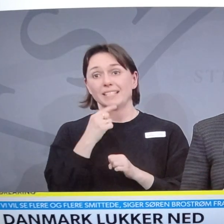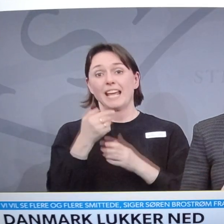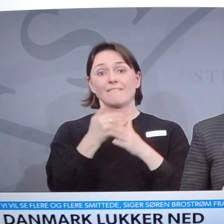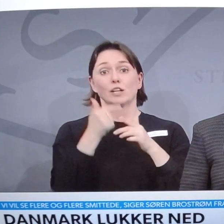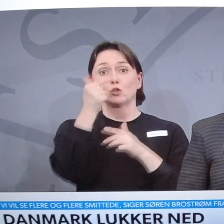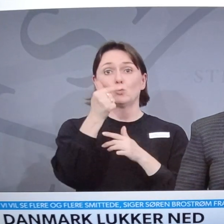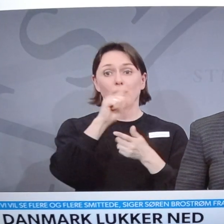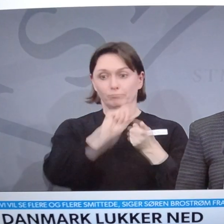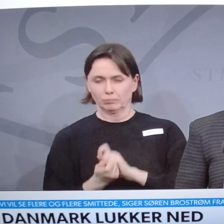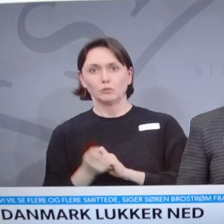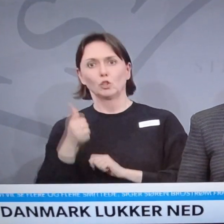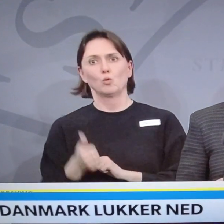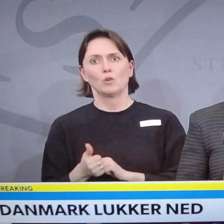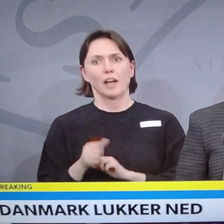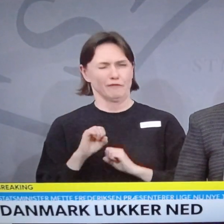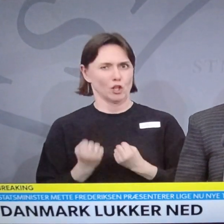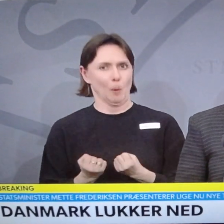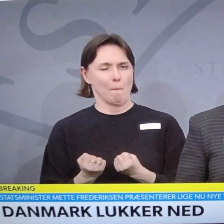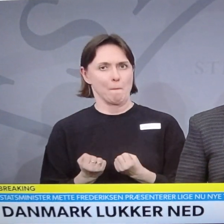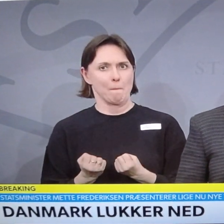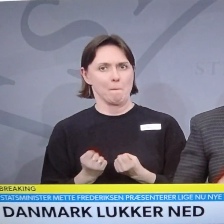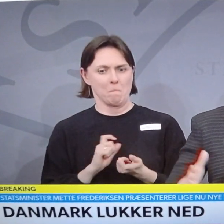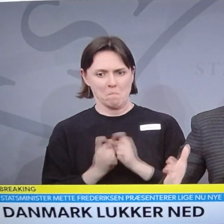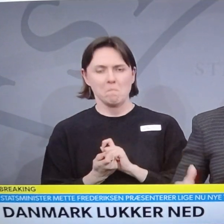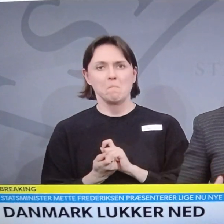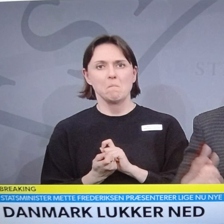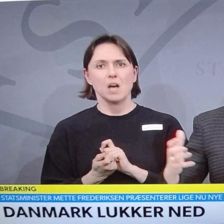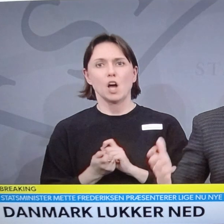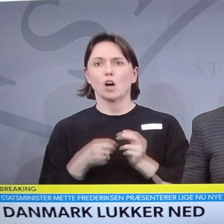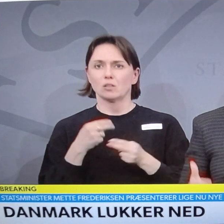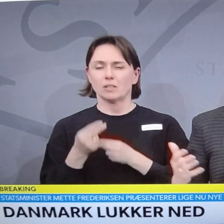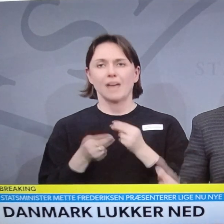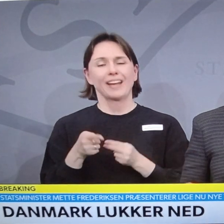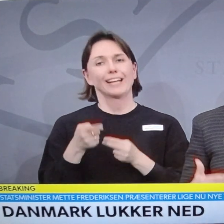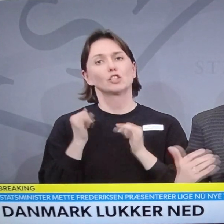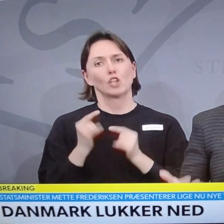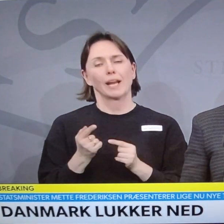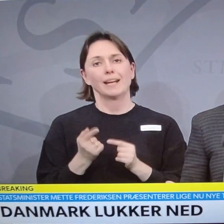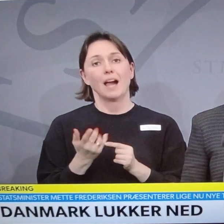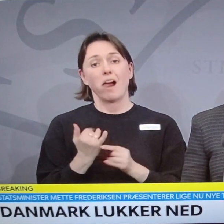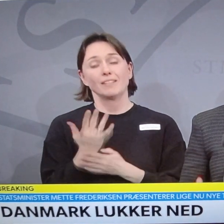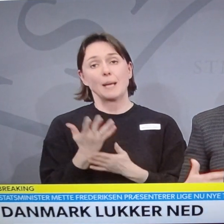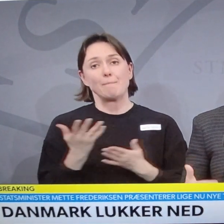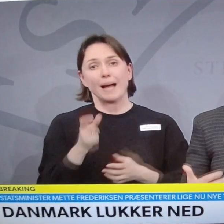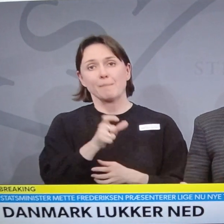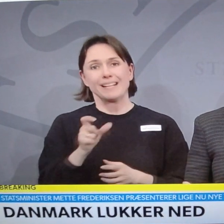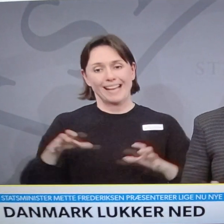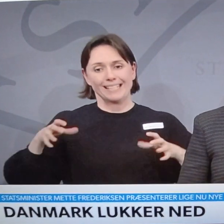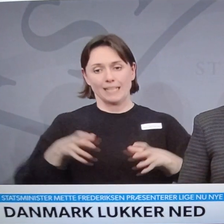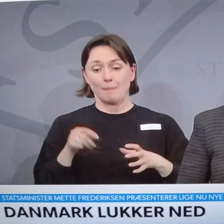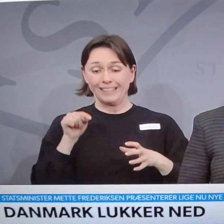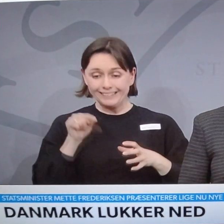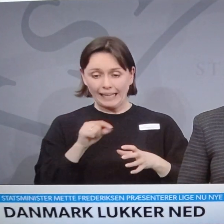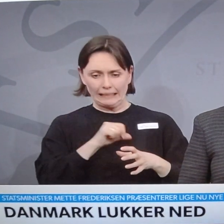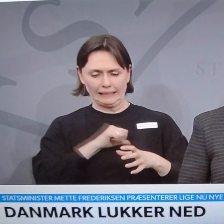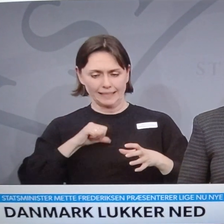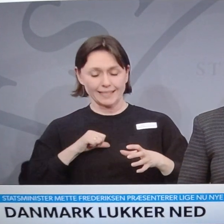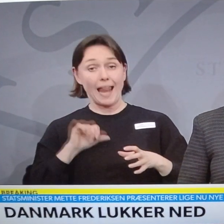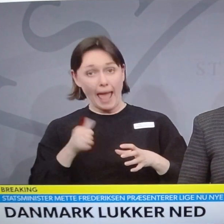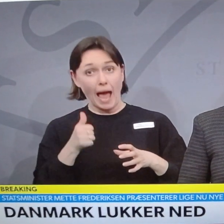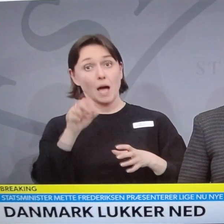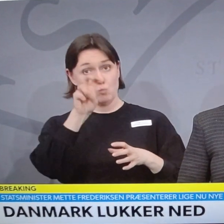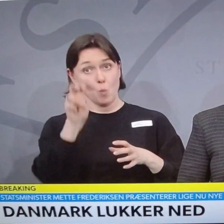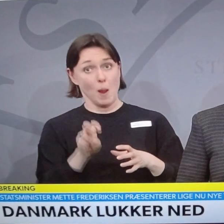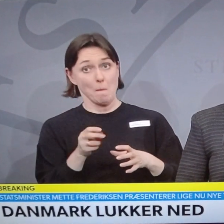100, og det er stadigvæk sådan, at det, at mange mennesker er samlet i sig selv, er et problem i